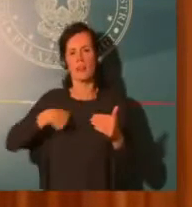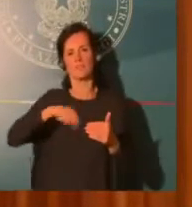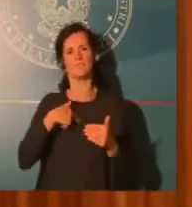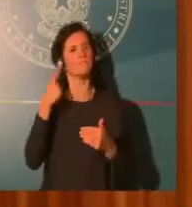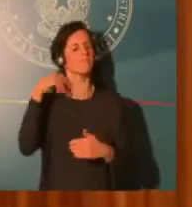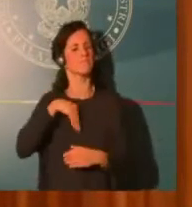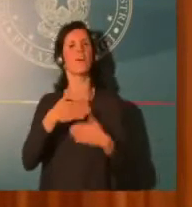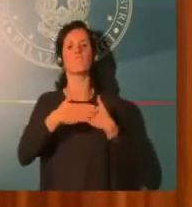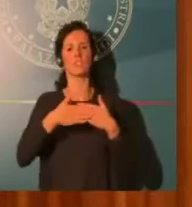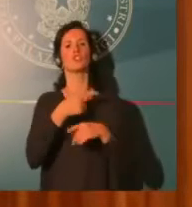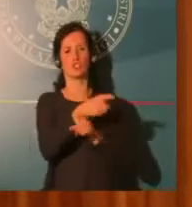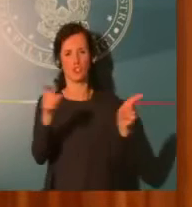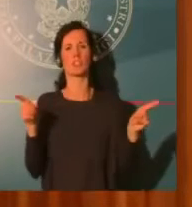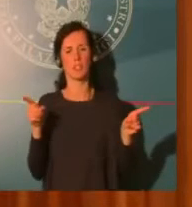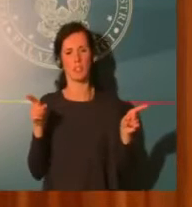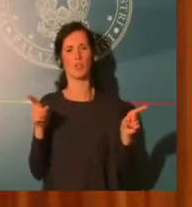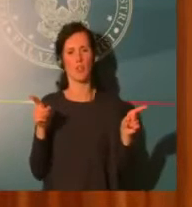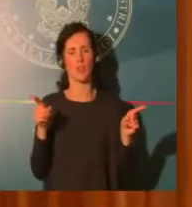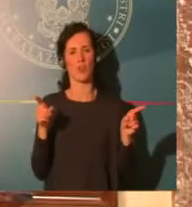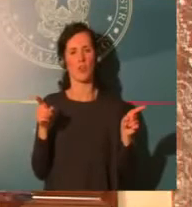produzione di alcuni settori produttivi.